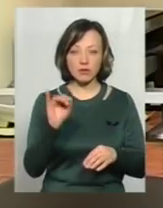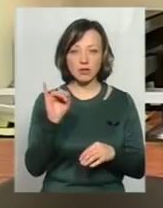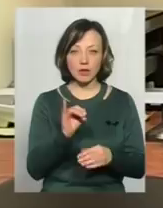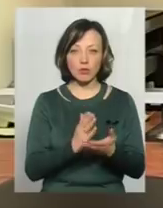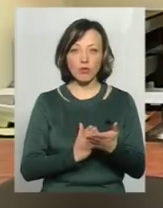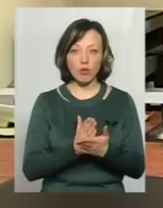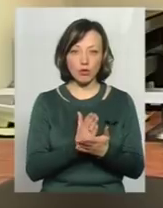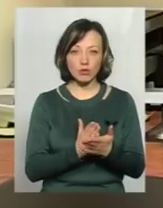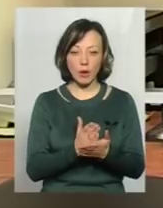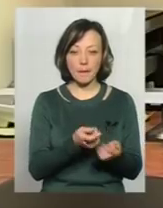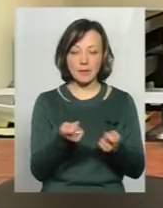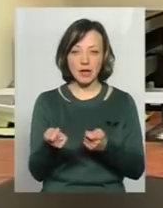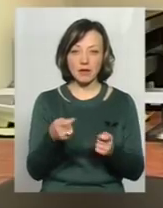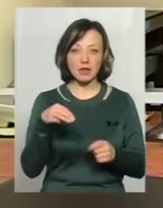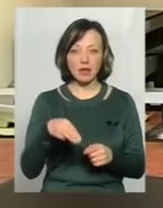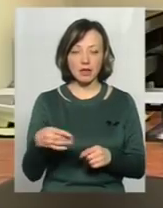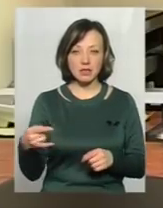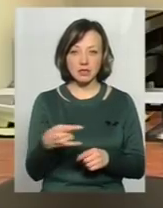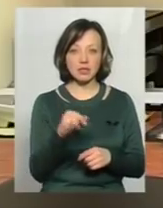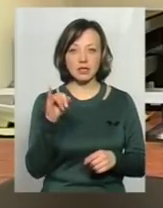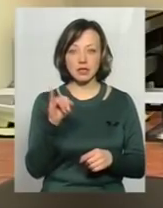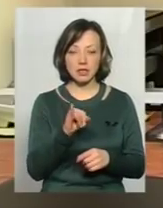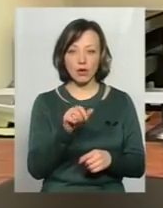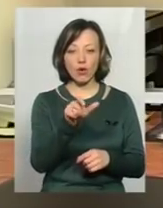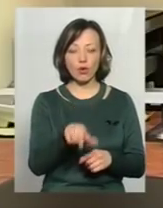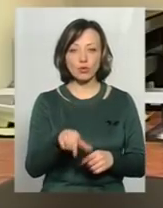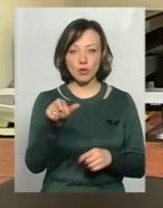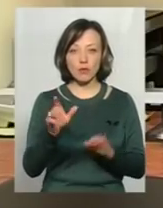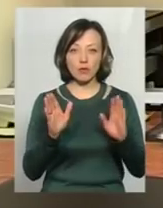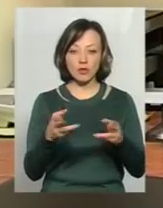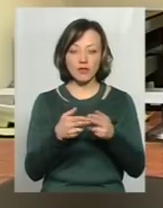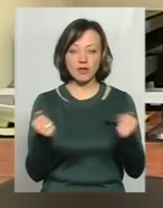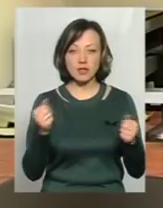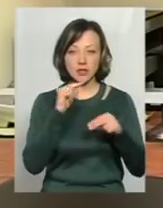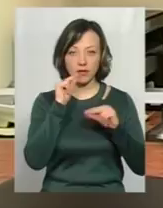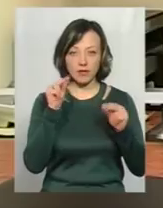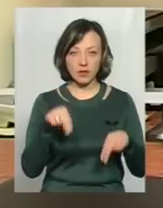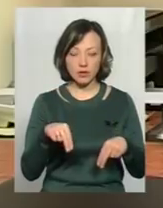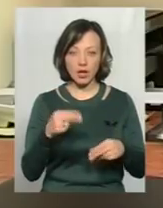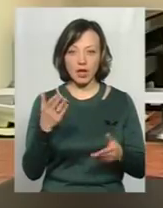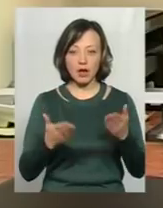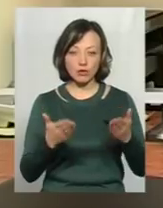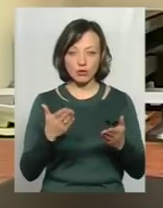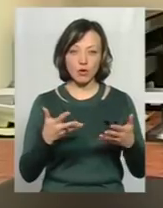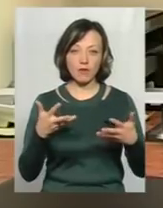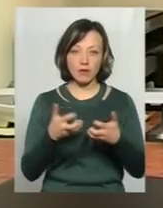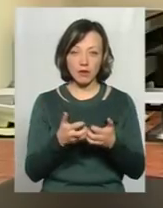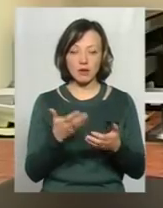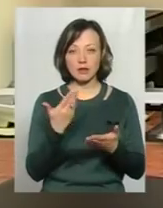послуги, як перевезення таксі, і, відповідно, вже особа, яка буде визнана винною, Якщо це настою ДТП,